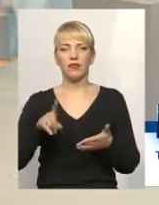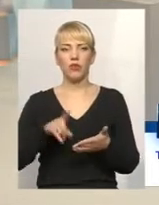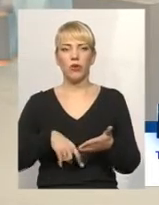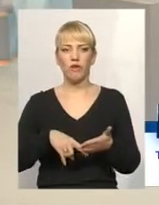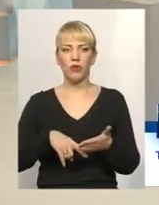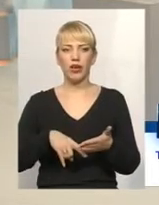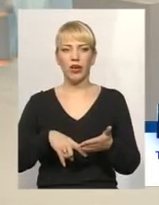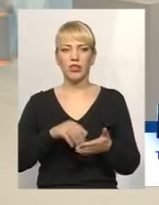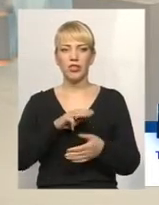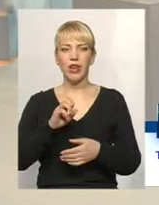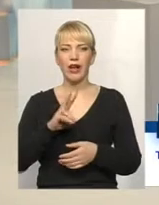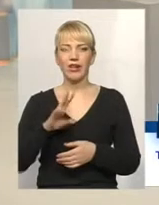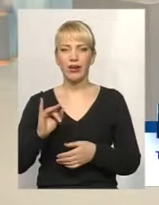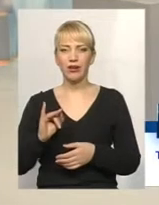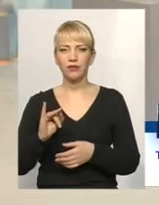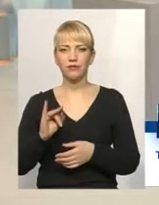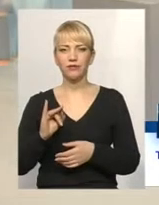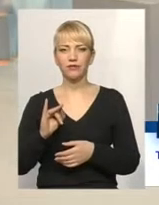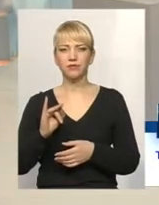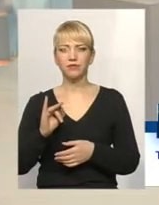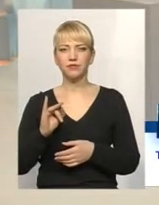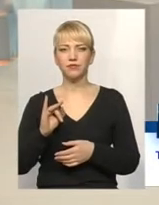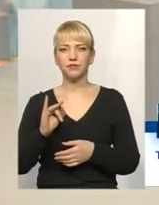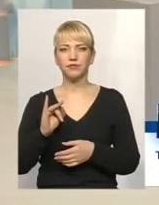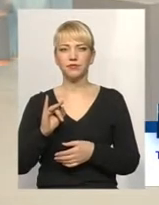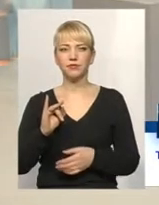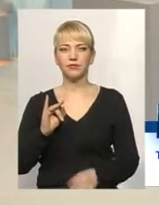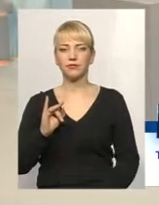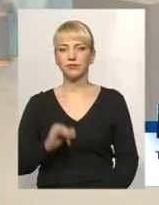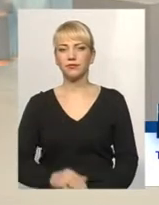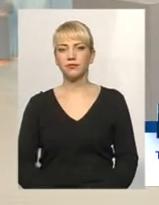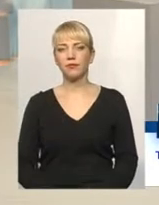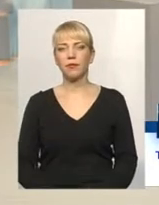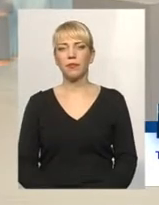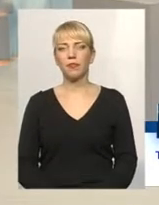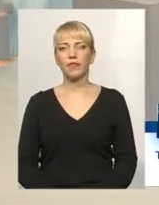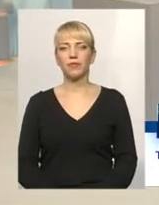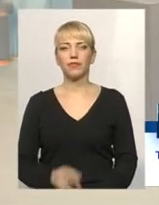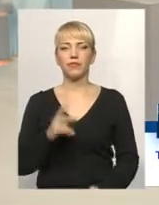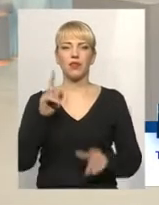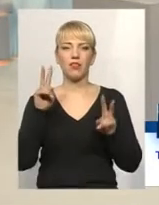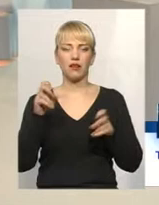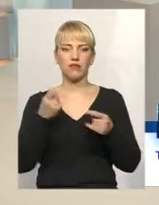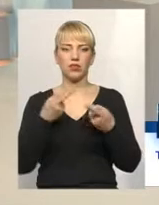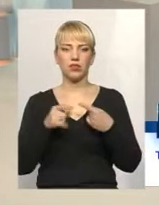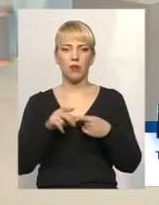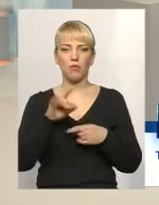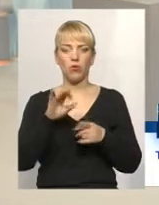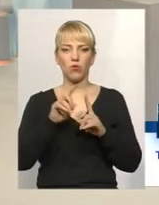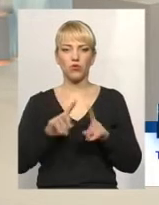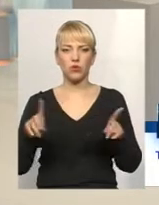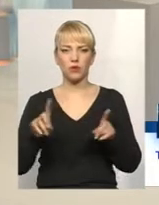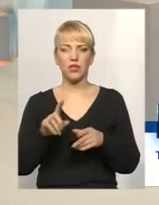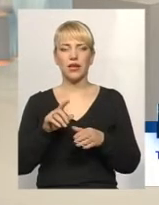ЖЕКи, по суті, назва його дещо інша, про особливості